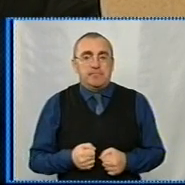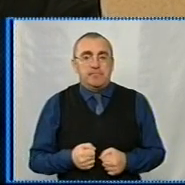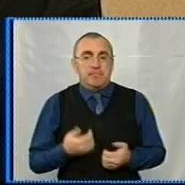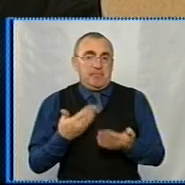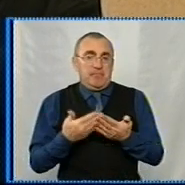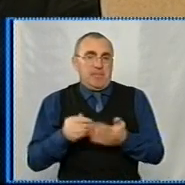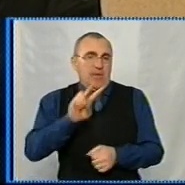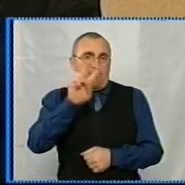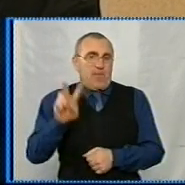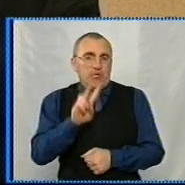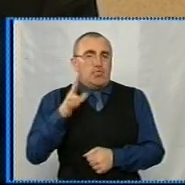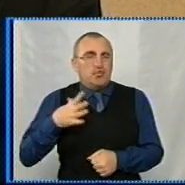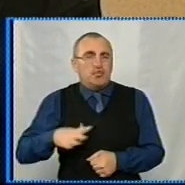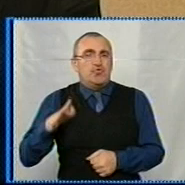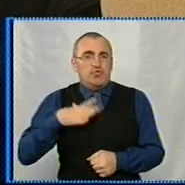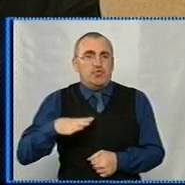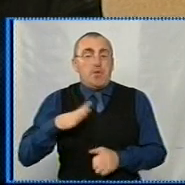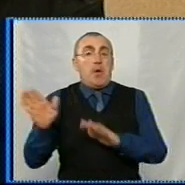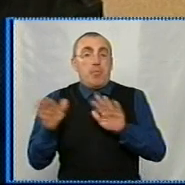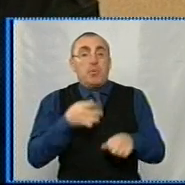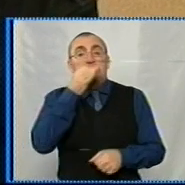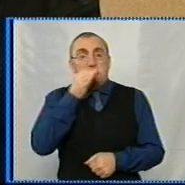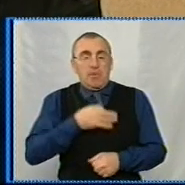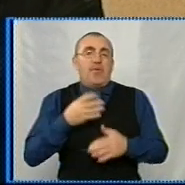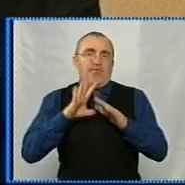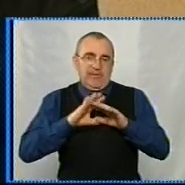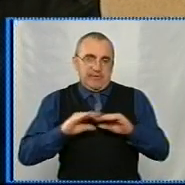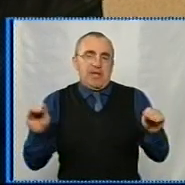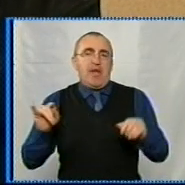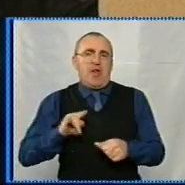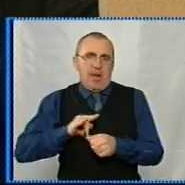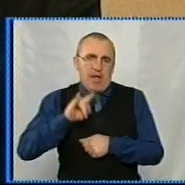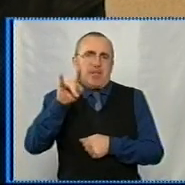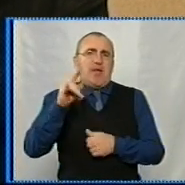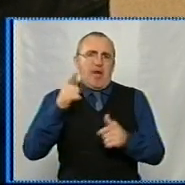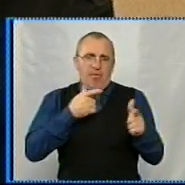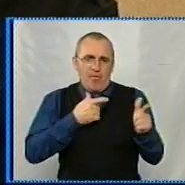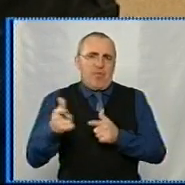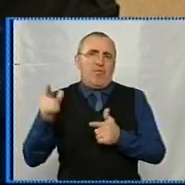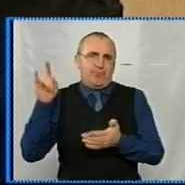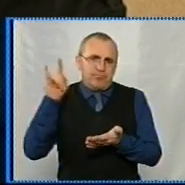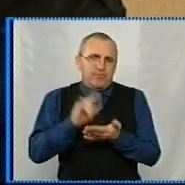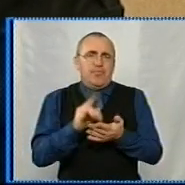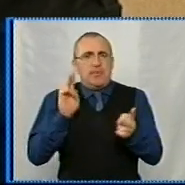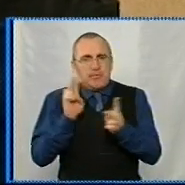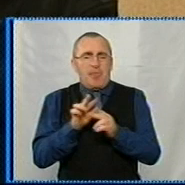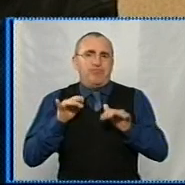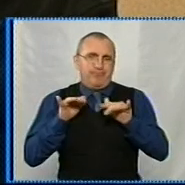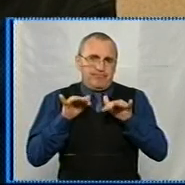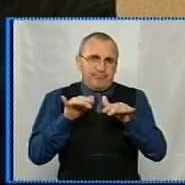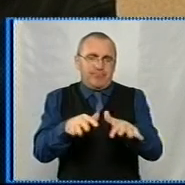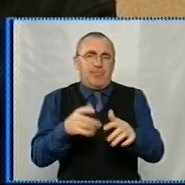Близько двох годин ми чекали і потім вже нам сказали, що вже все, вже літак, йдіть, зустрічайте. Ми вже пішли.